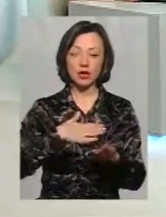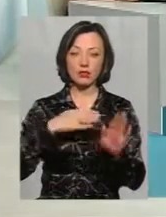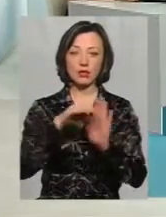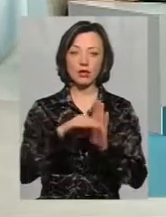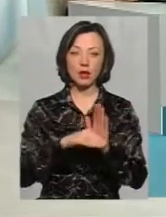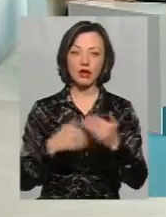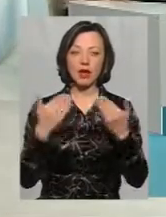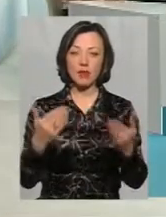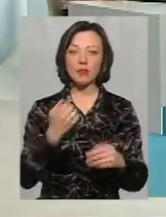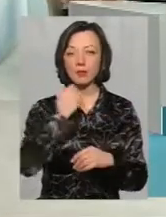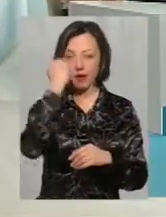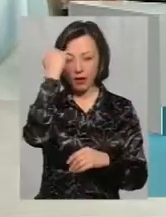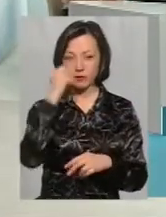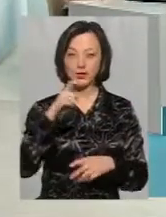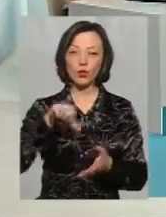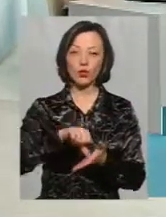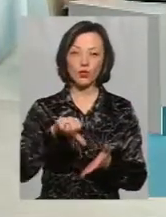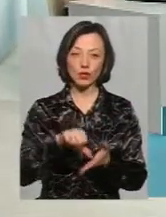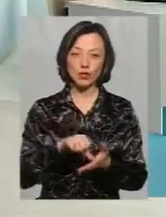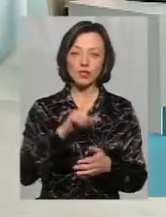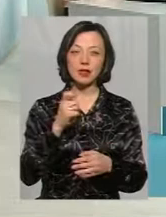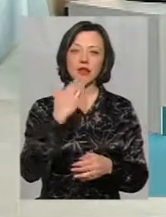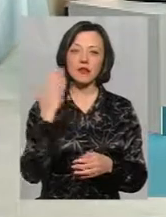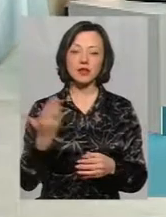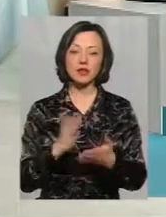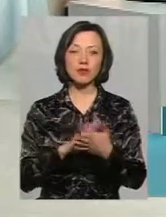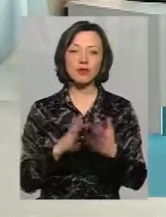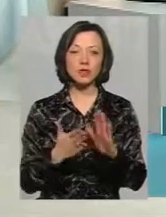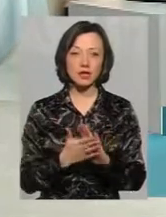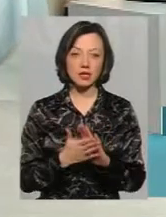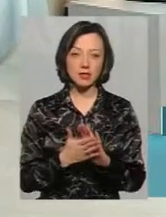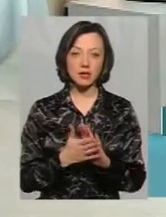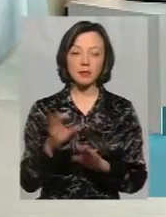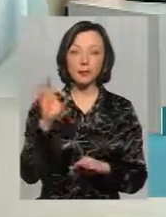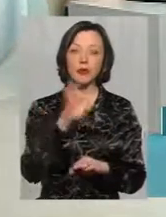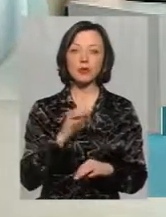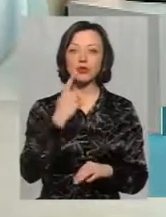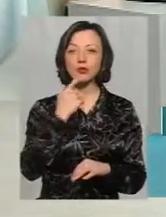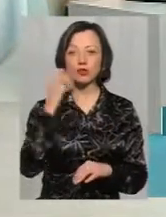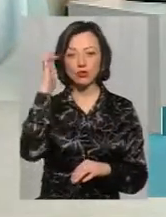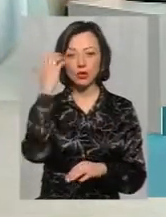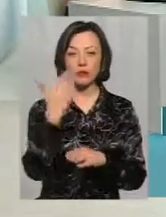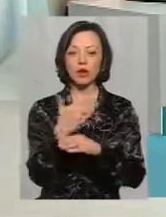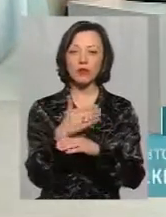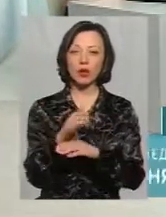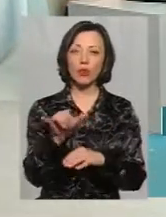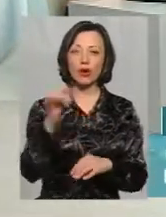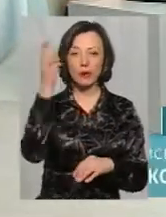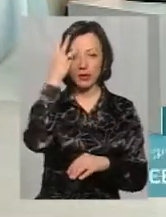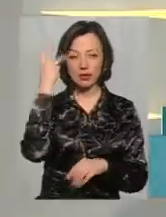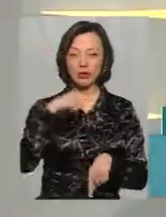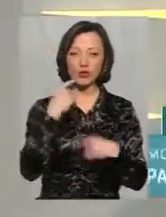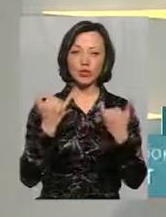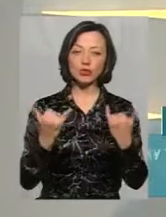передача. вам дуже щиро дякую за участь, за висловлені позиції. Про червоно-чорні прапори у Хмельницькому